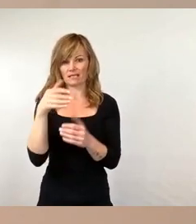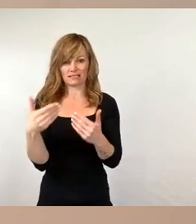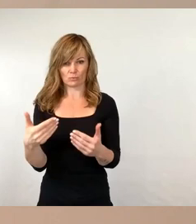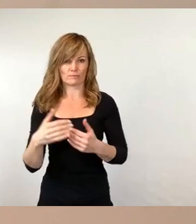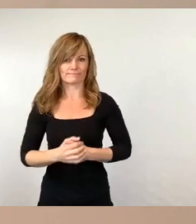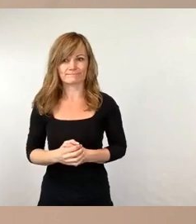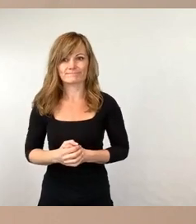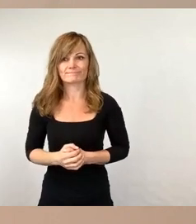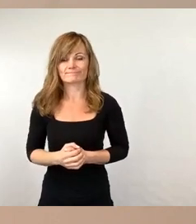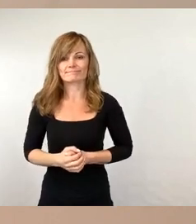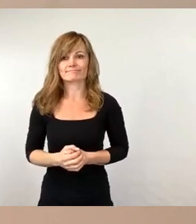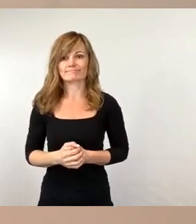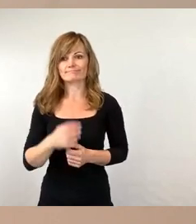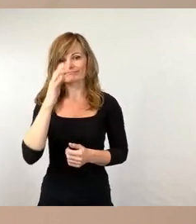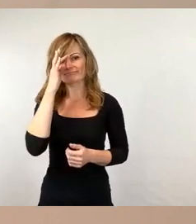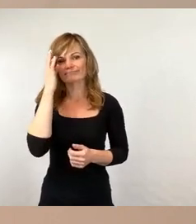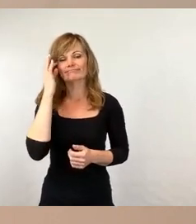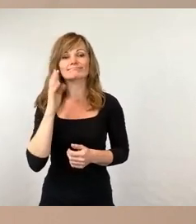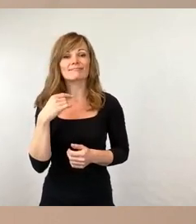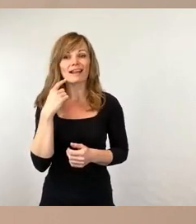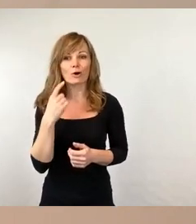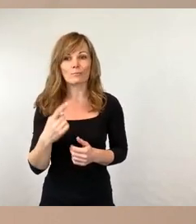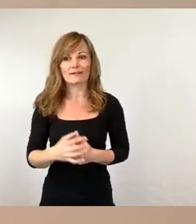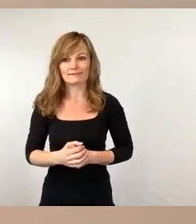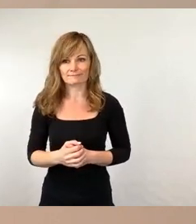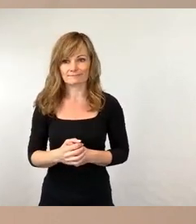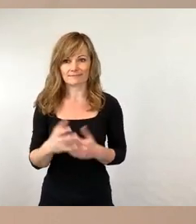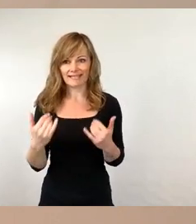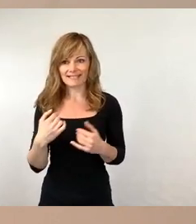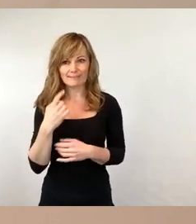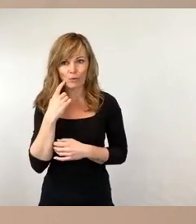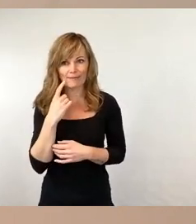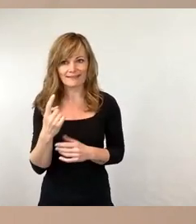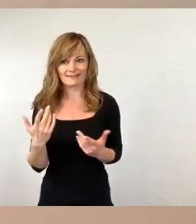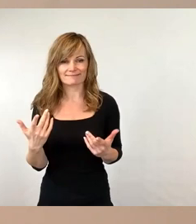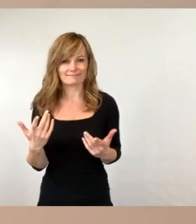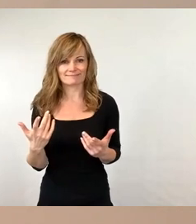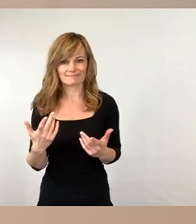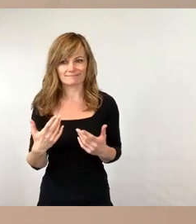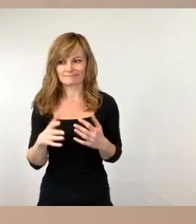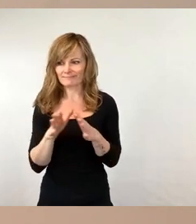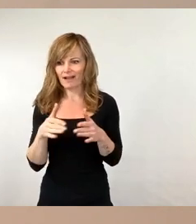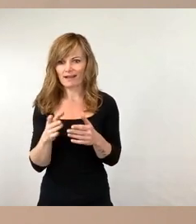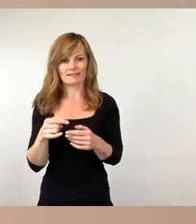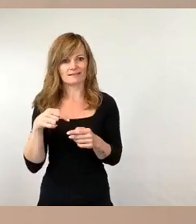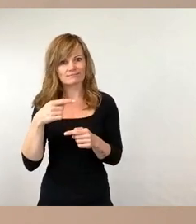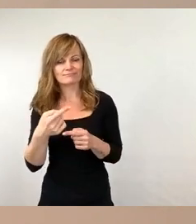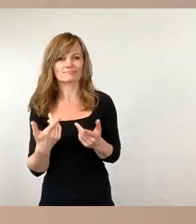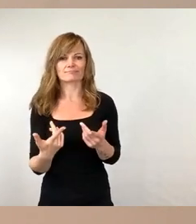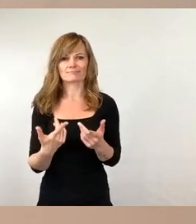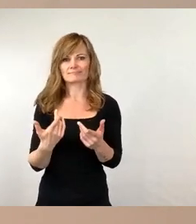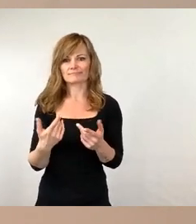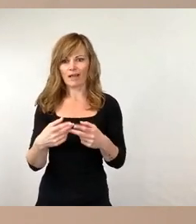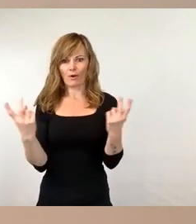sodass das, glaube ich, zurzeit überhaupt nicht ansteht, da etwas vorher zu offenen. Wie